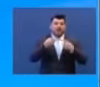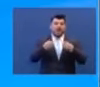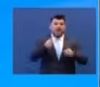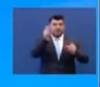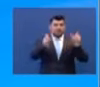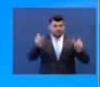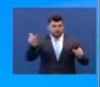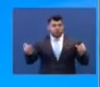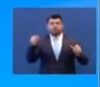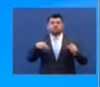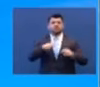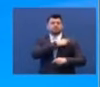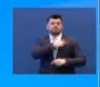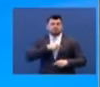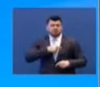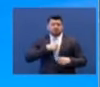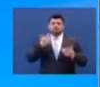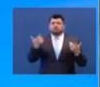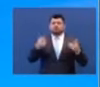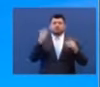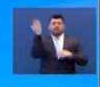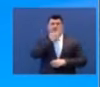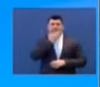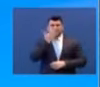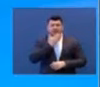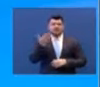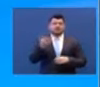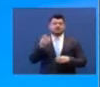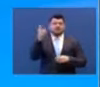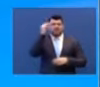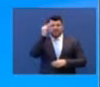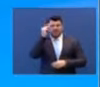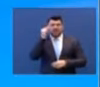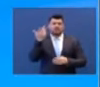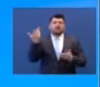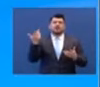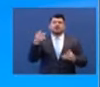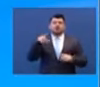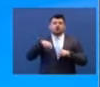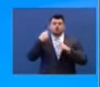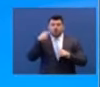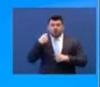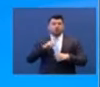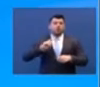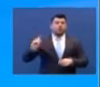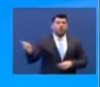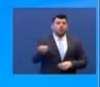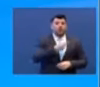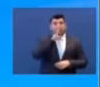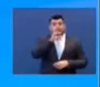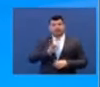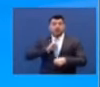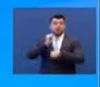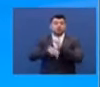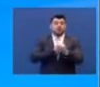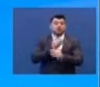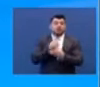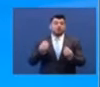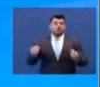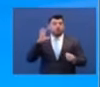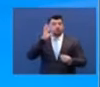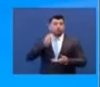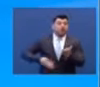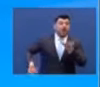στελέχοι εκπαίδευσης μαθητές, σπουδαστές, φοιτητές, γονείς για τη συλλογική προσπάθεια και την